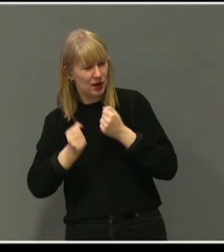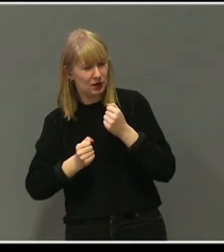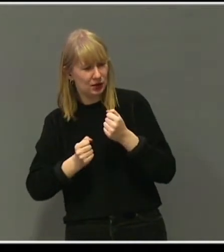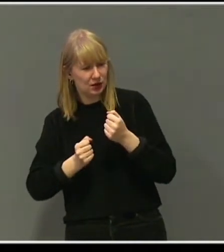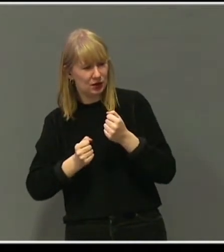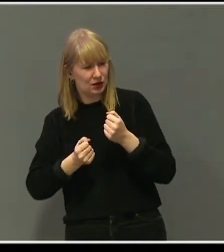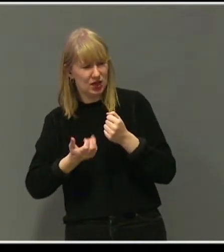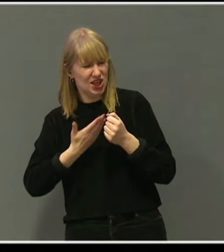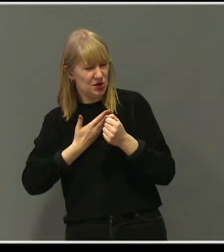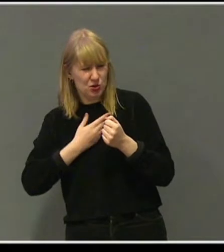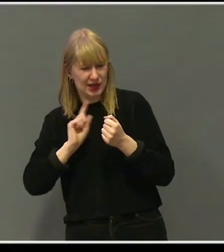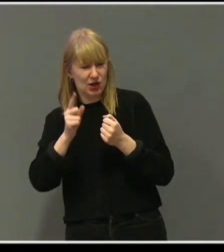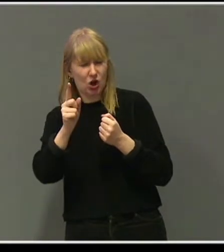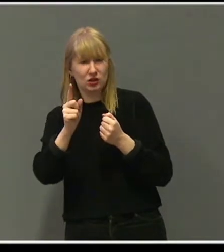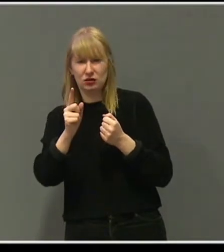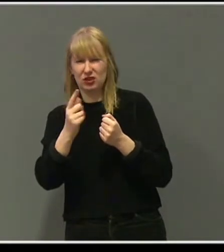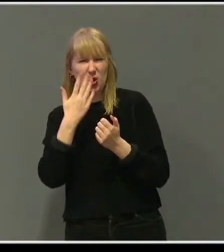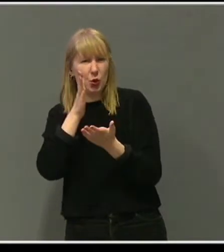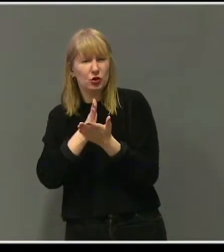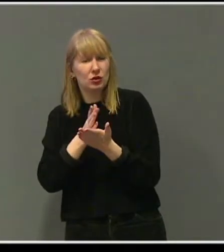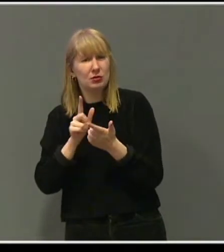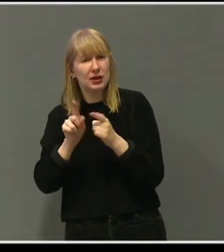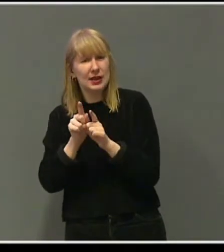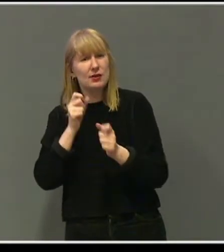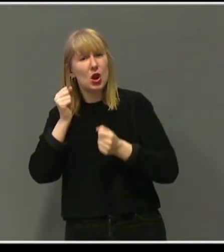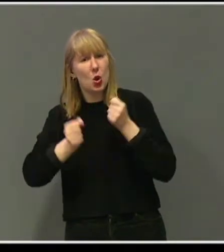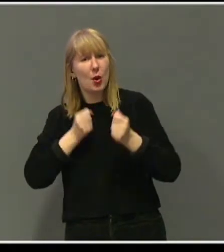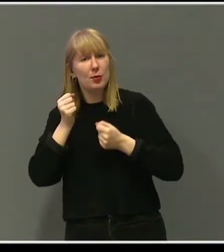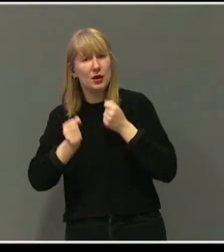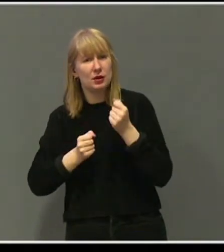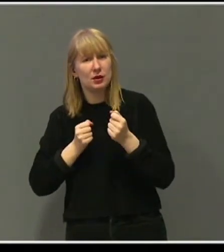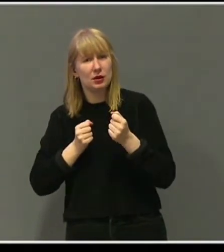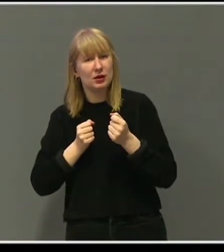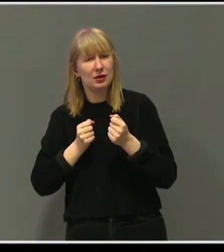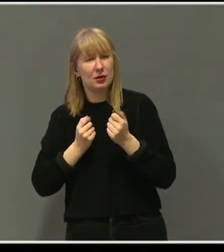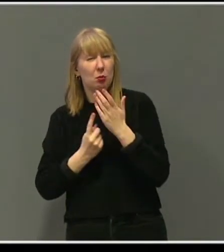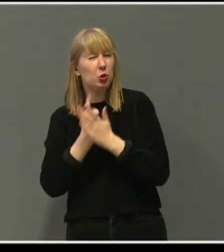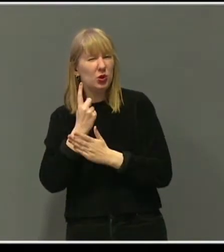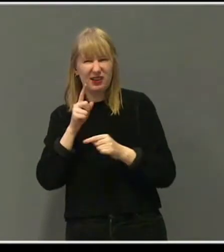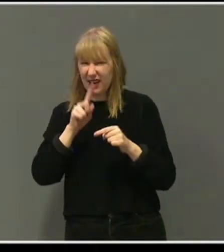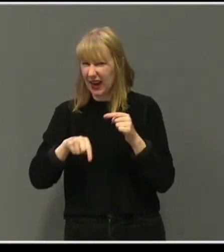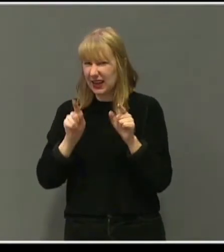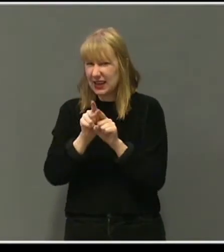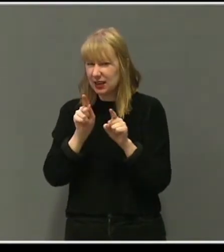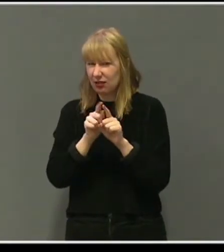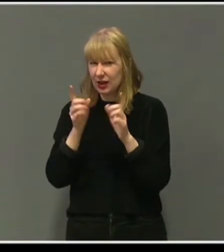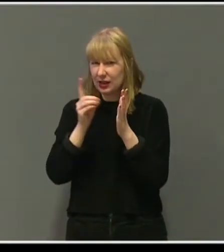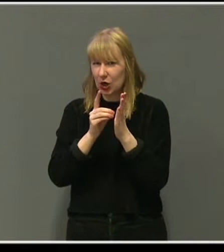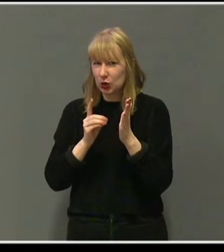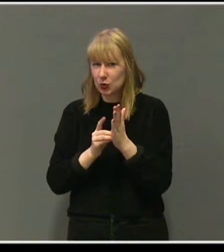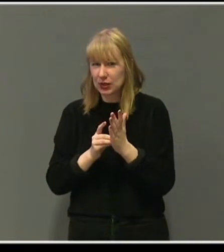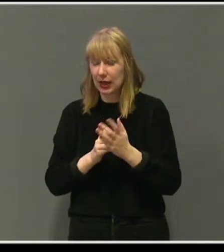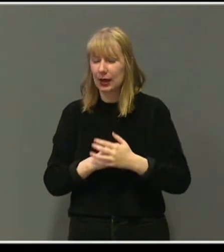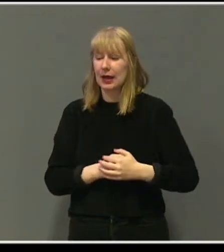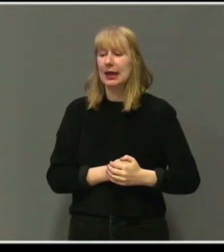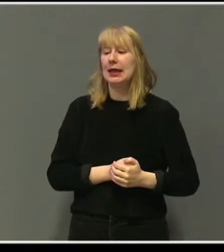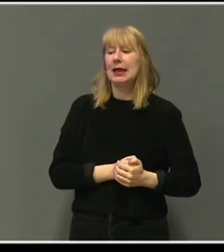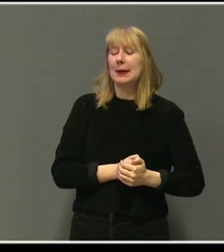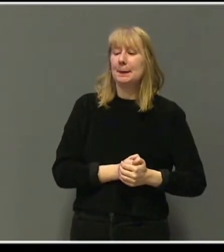mye eller langt. Heller ikke så godt, men han løper jo. Dette måtte være en feil. Og så kom det.